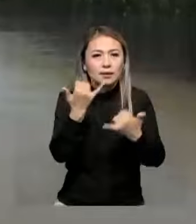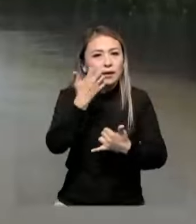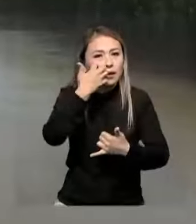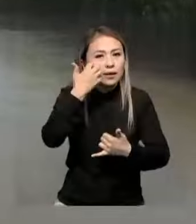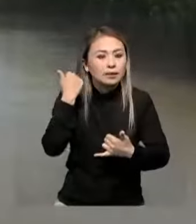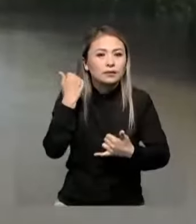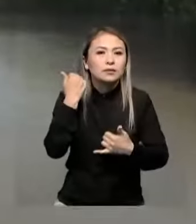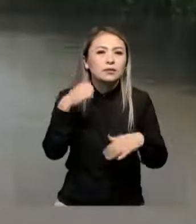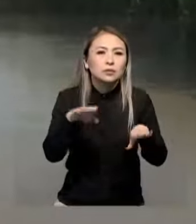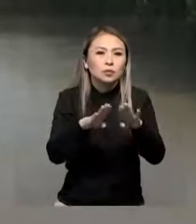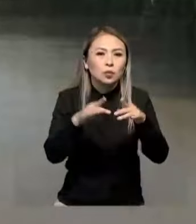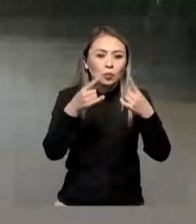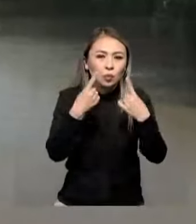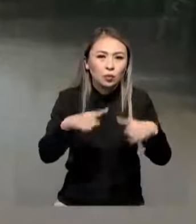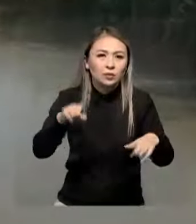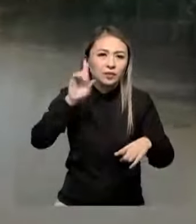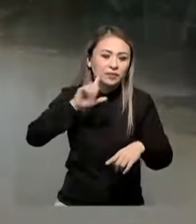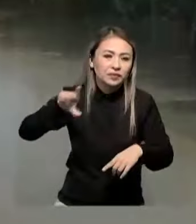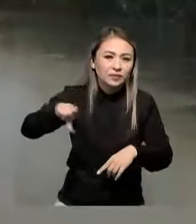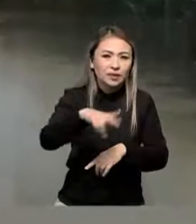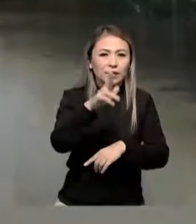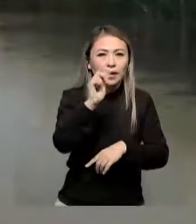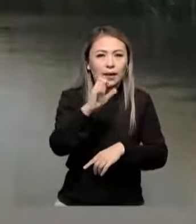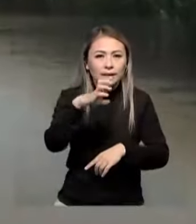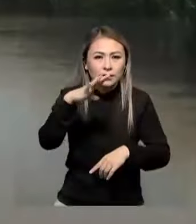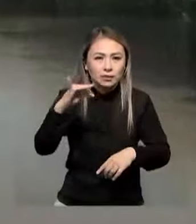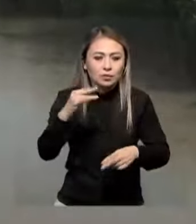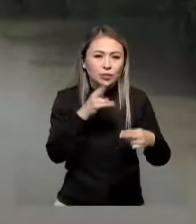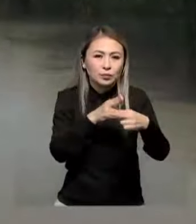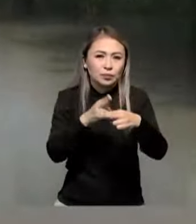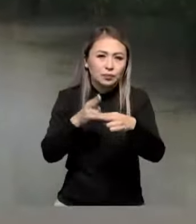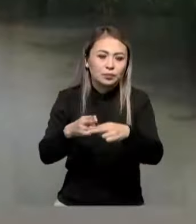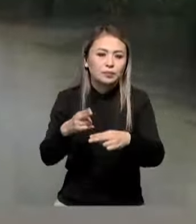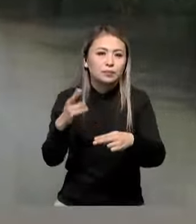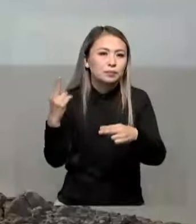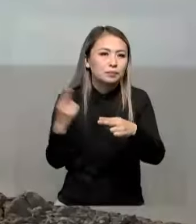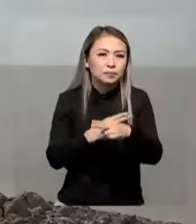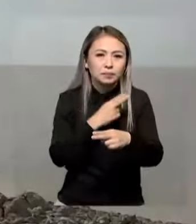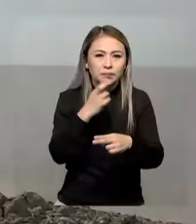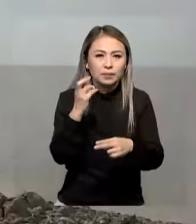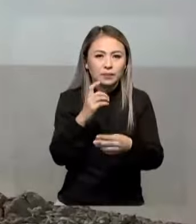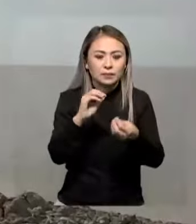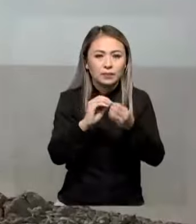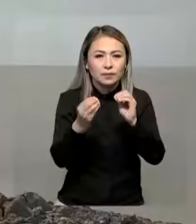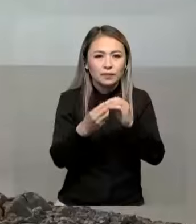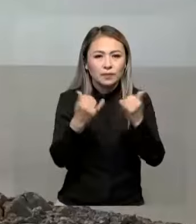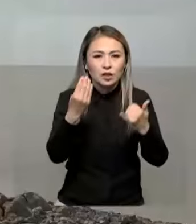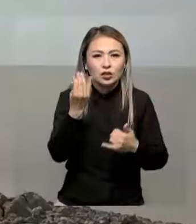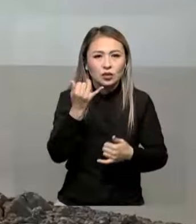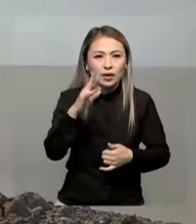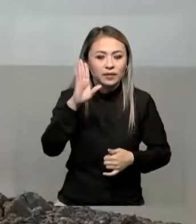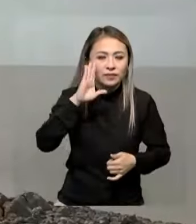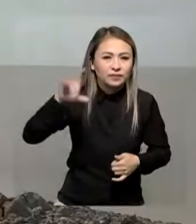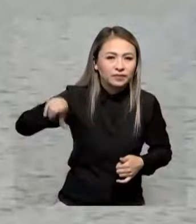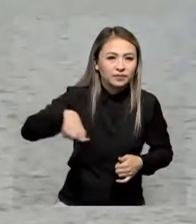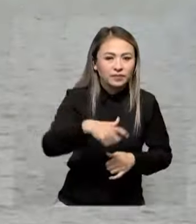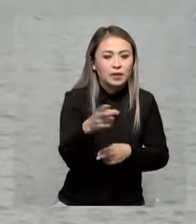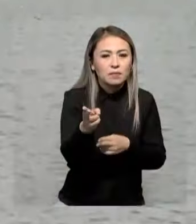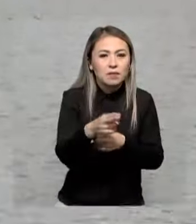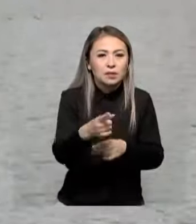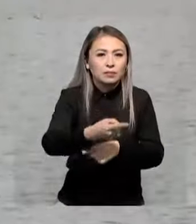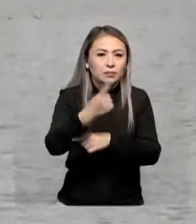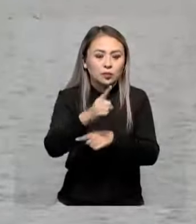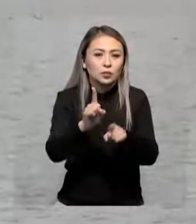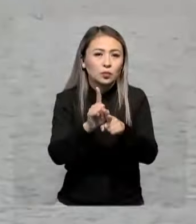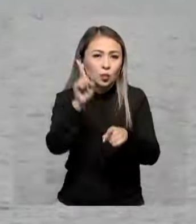арқасында өр суы Каспий тенізіне кейдеріксіз ағып жатыр. Жайық өзің тереңдету балықшылар үшінде